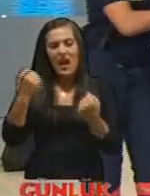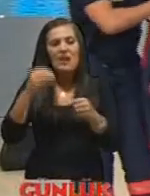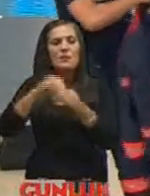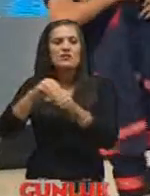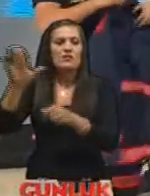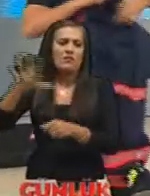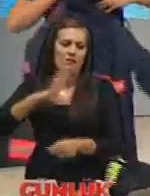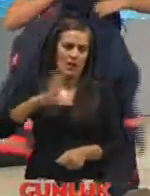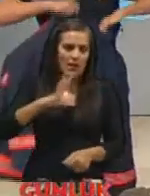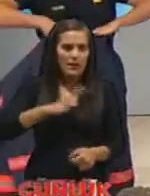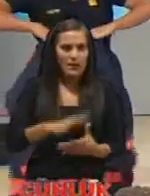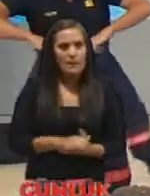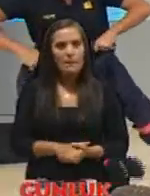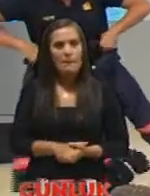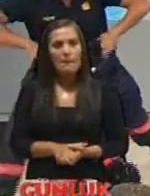zaten